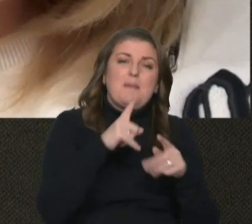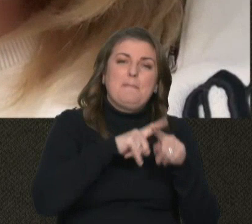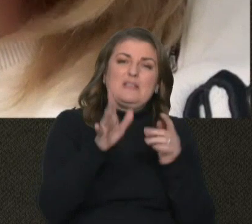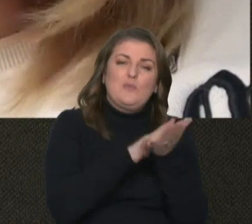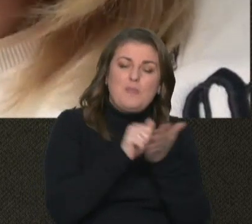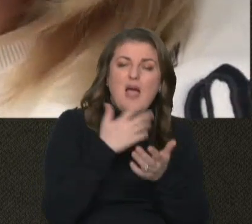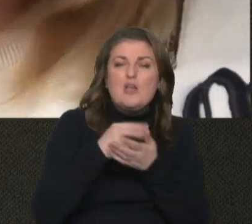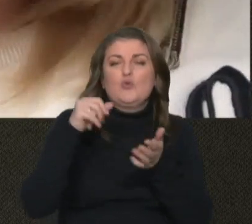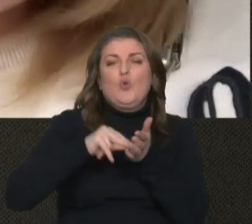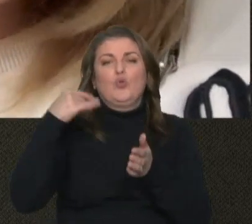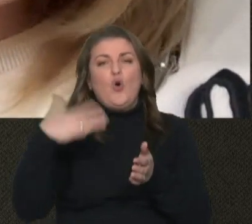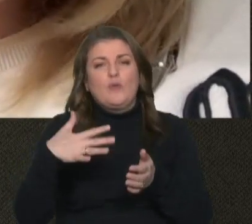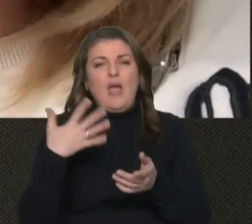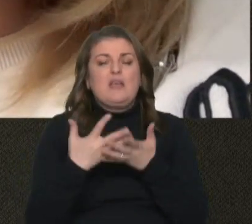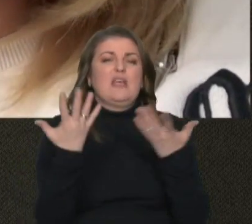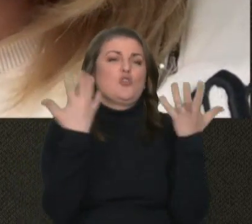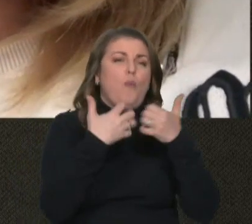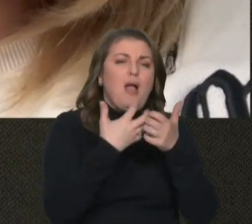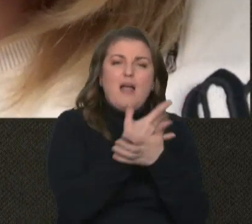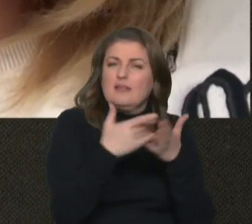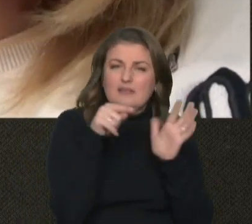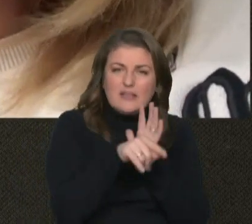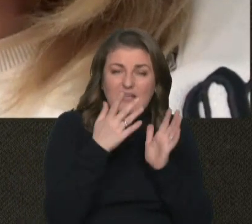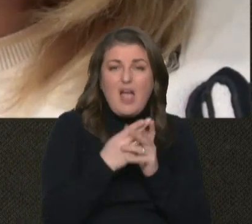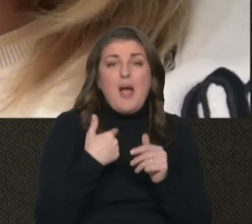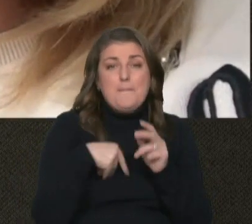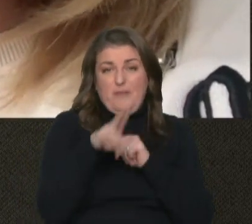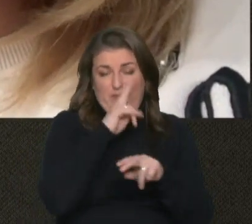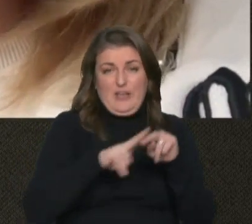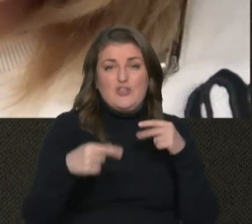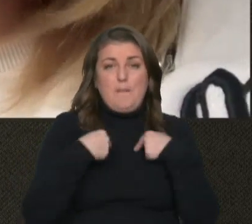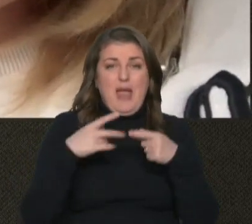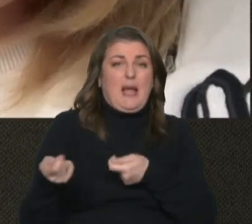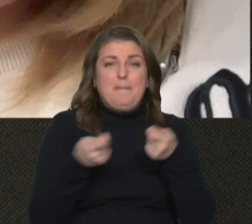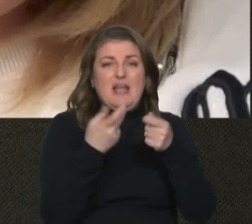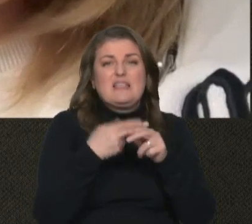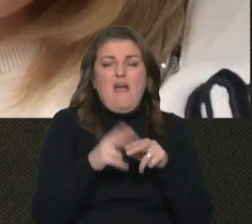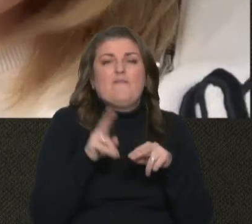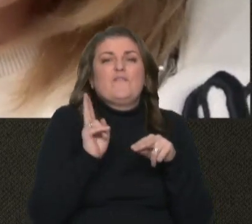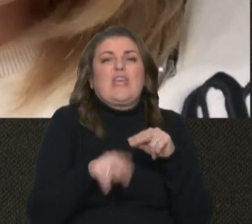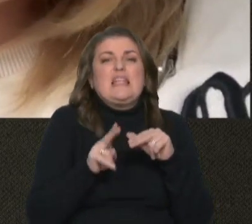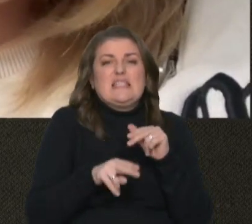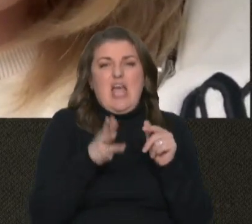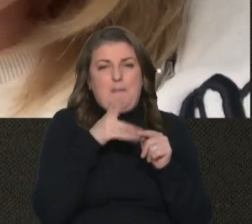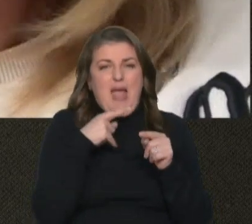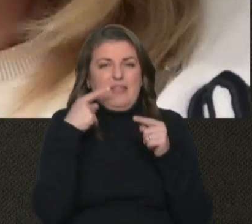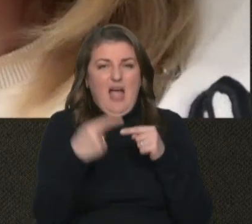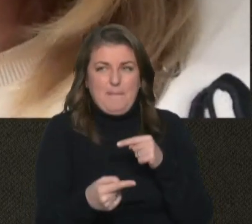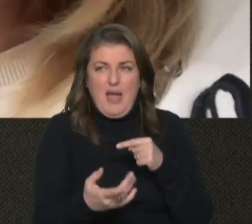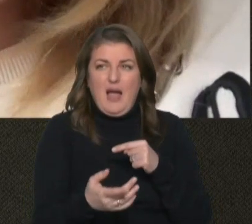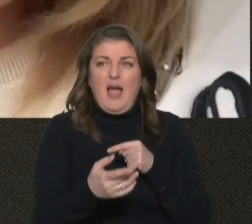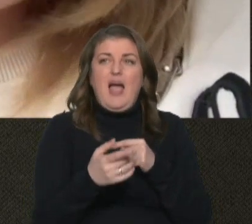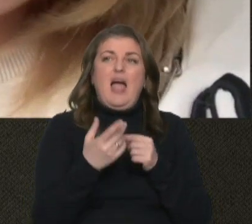дороговартісними, і з обладнаннями різними. Тобто втрачаємо ми, як перевізники, це в кінцевому етапі. Тобто так,